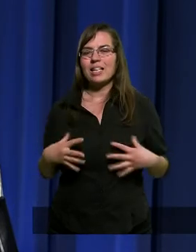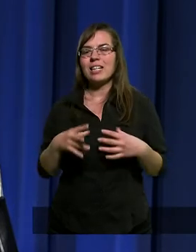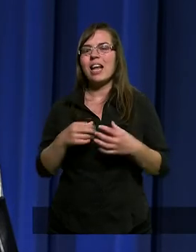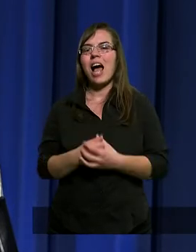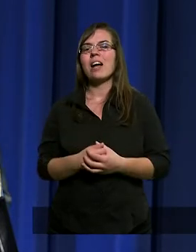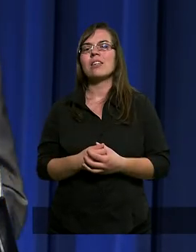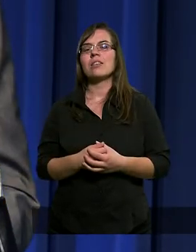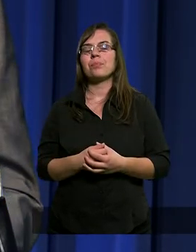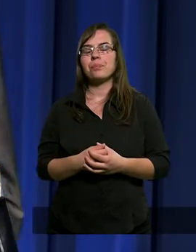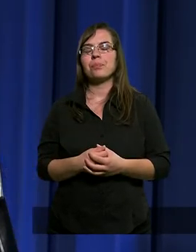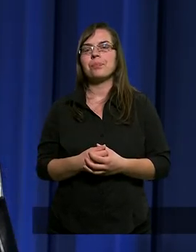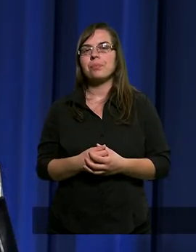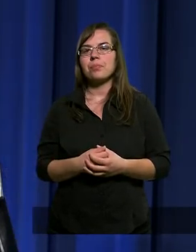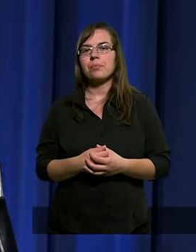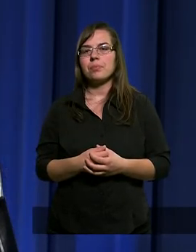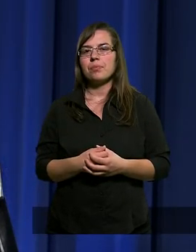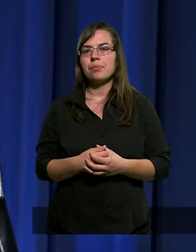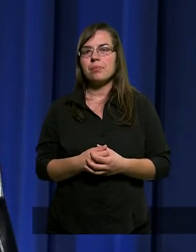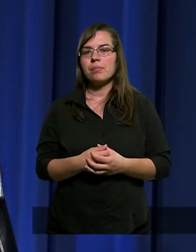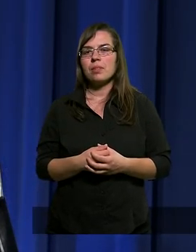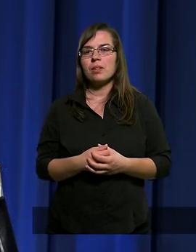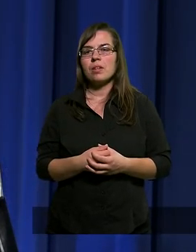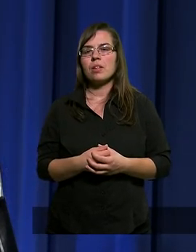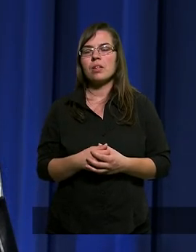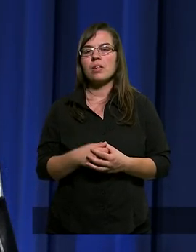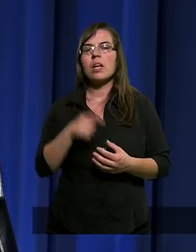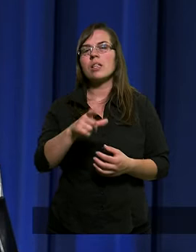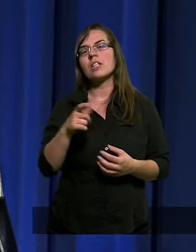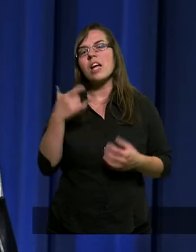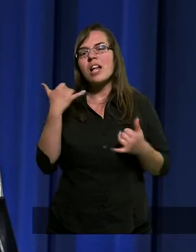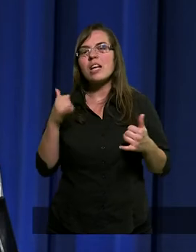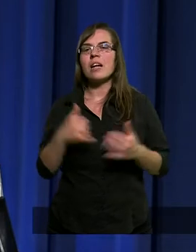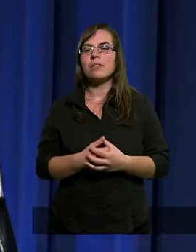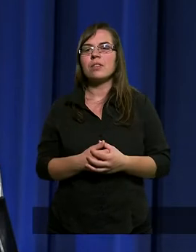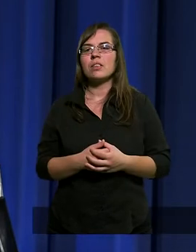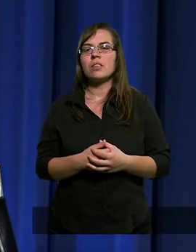oczywiście wbijają w kręgosłup,